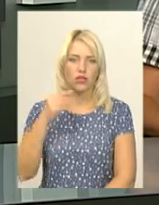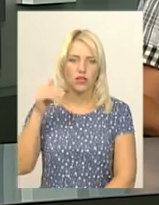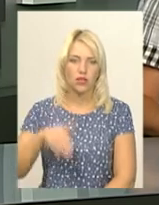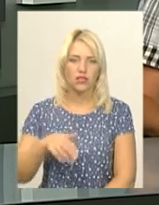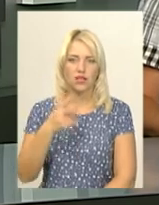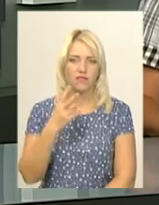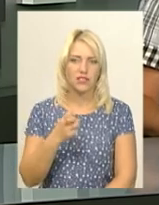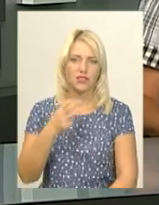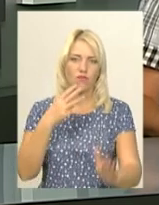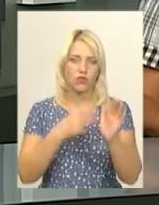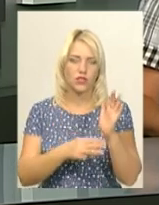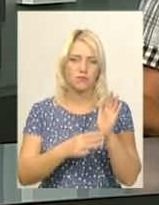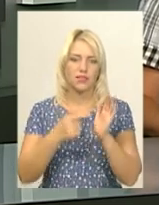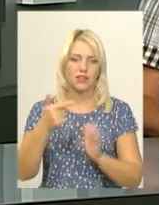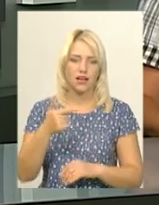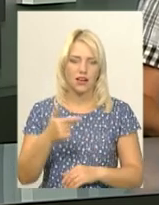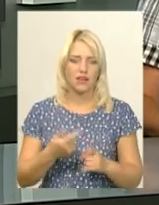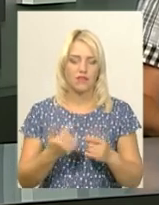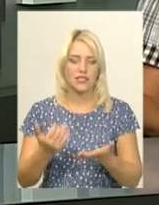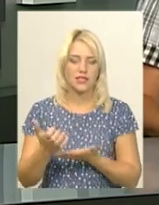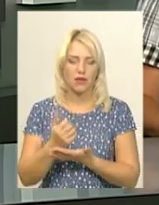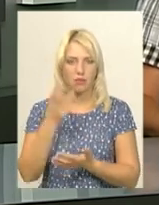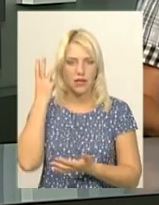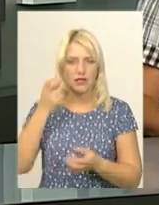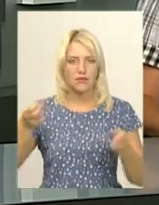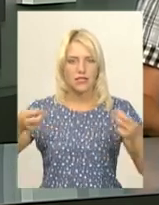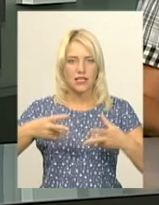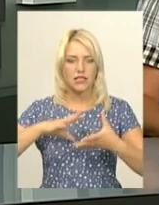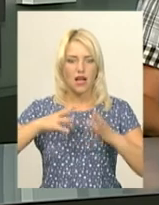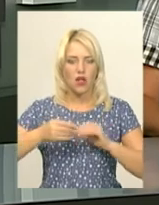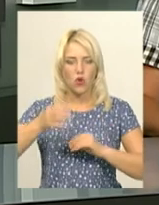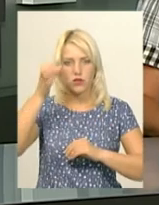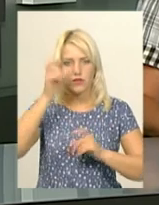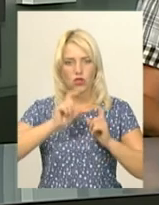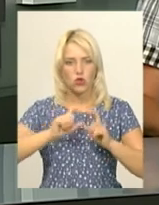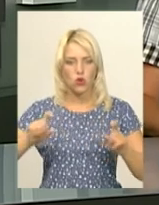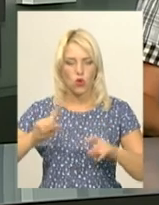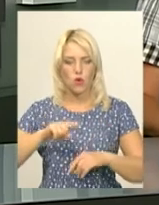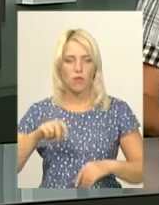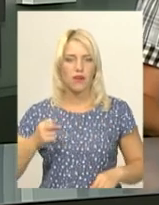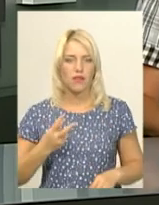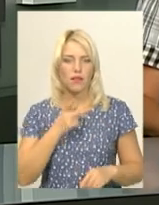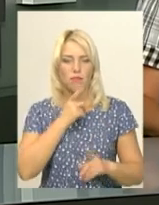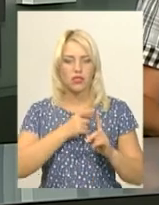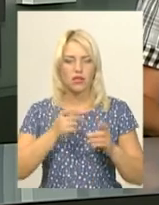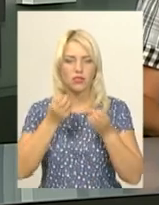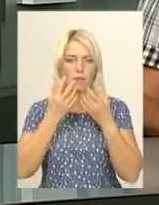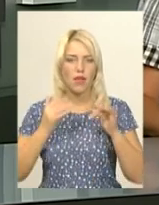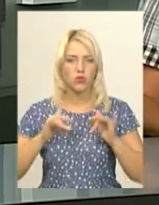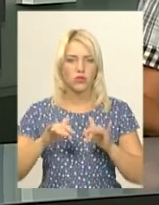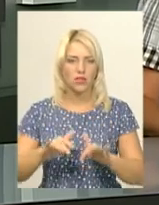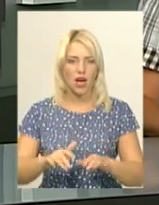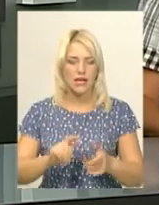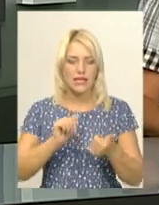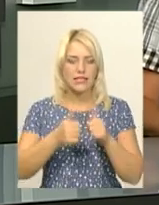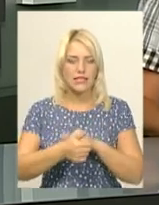288 гривень зібрали у Хмельницькій спеціалізованій загальноосвітній школі номер 12 під час благодійної акції замість